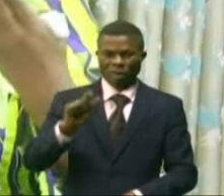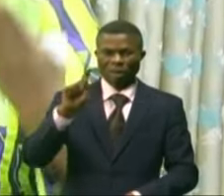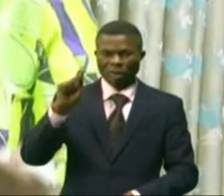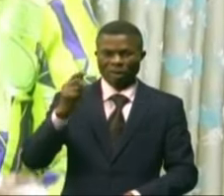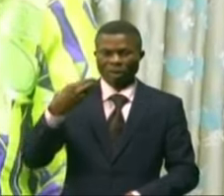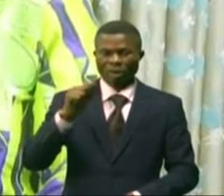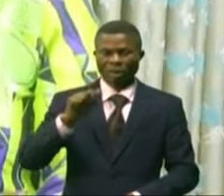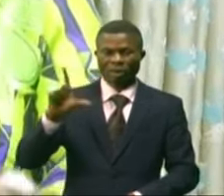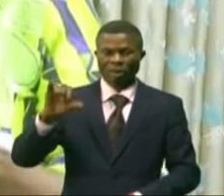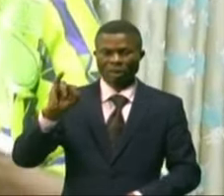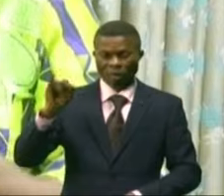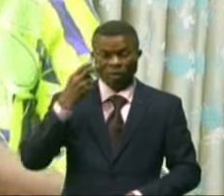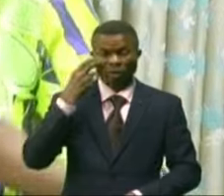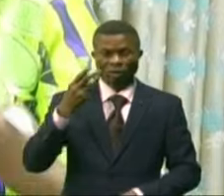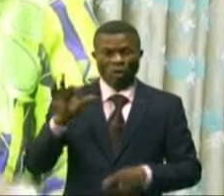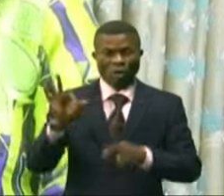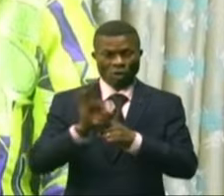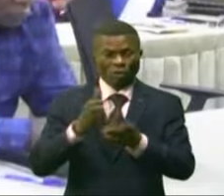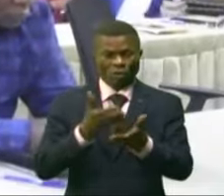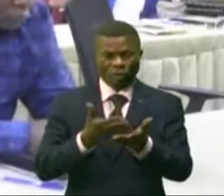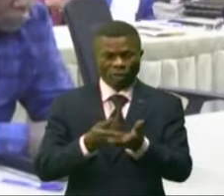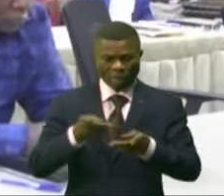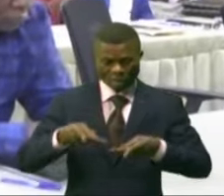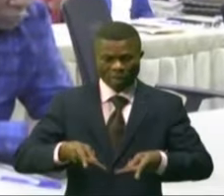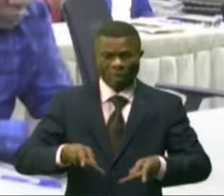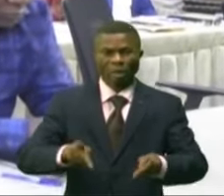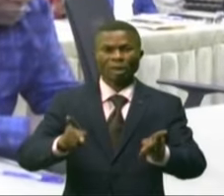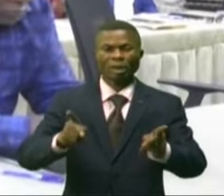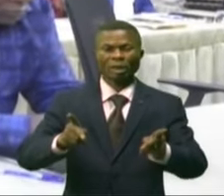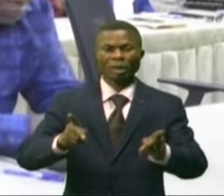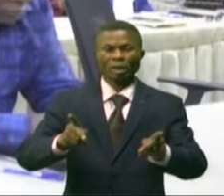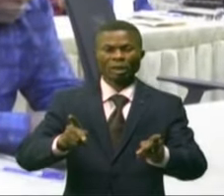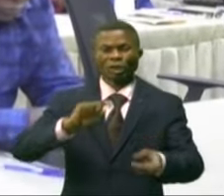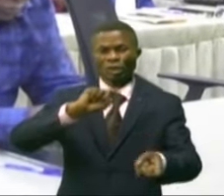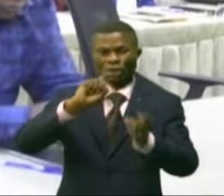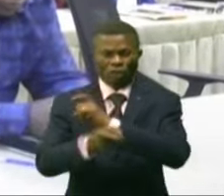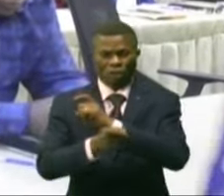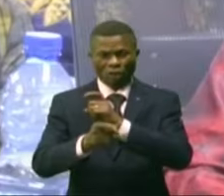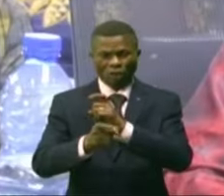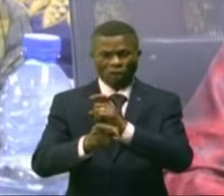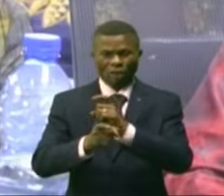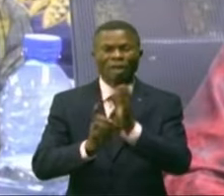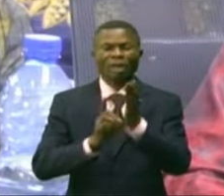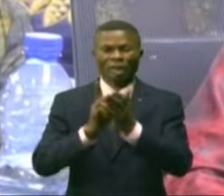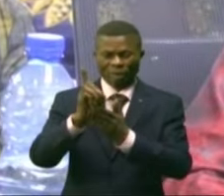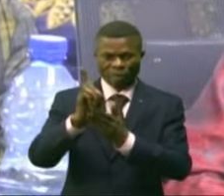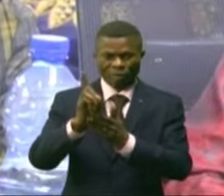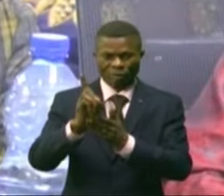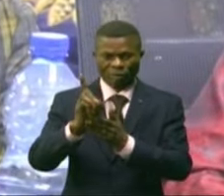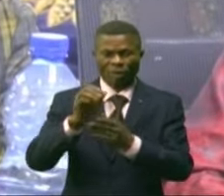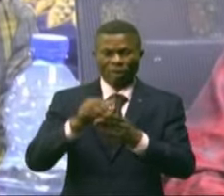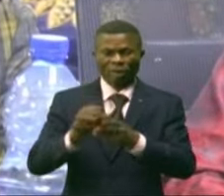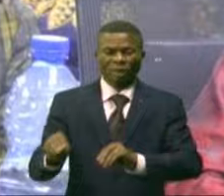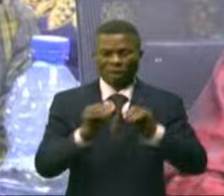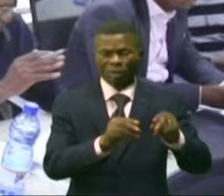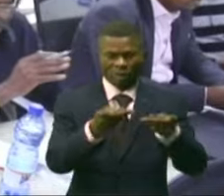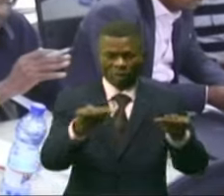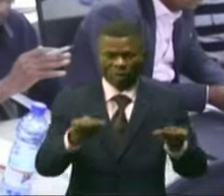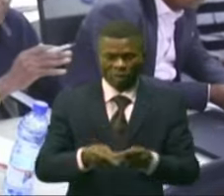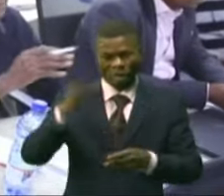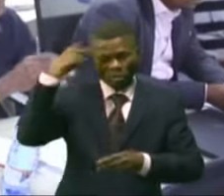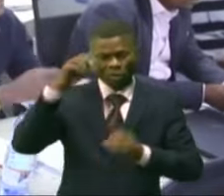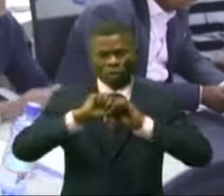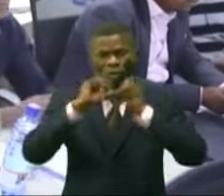estime que ces assises vont permettre d'inverser la pyramide à travers la mise en place des politiques